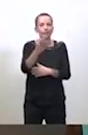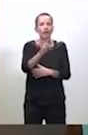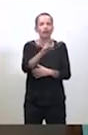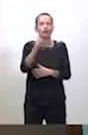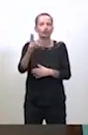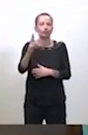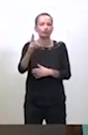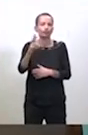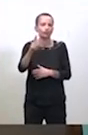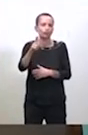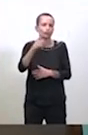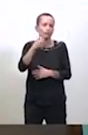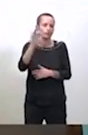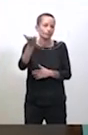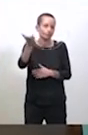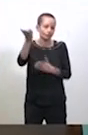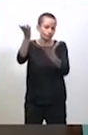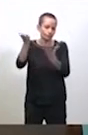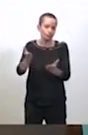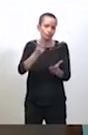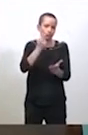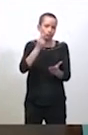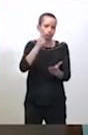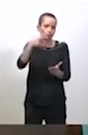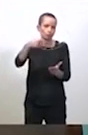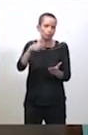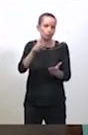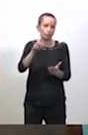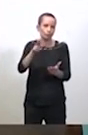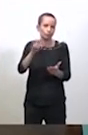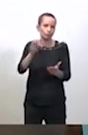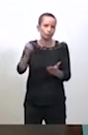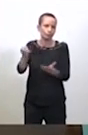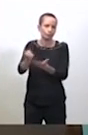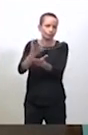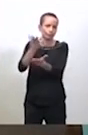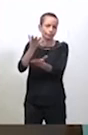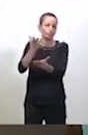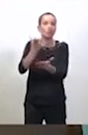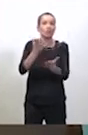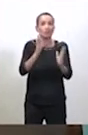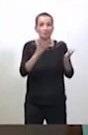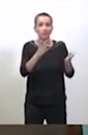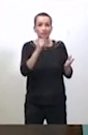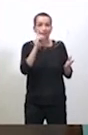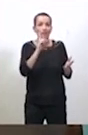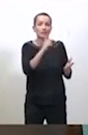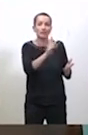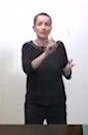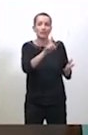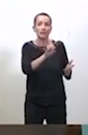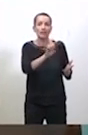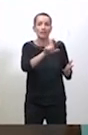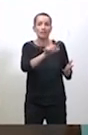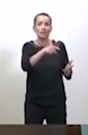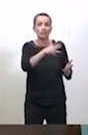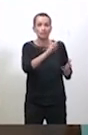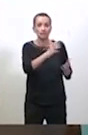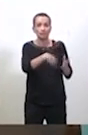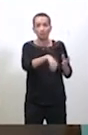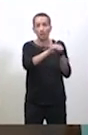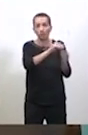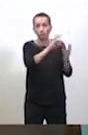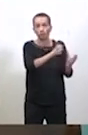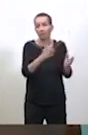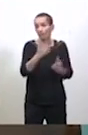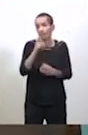été évoqué par M. Poutou, peut-être que Delphine voudra me compléter, mais c'est vrai que cette année a